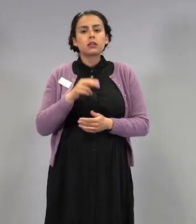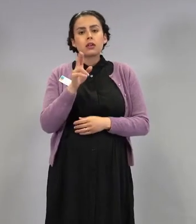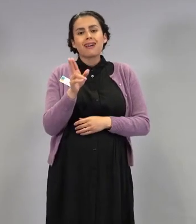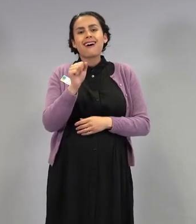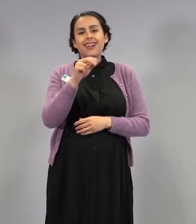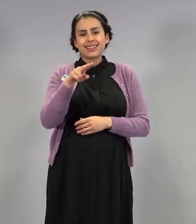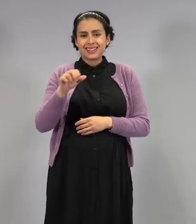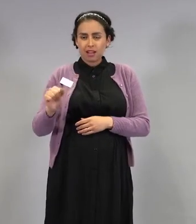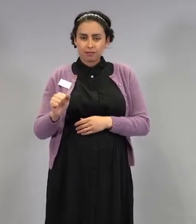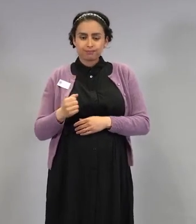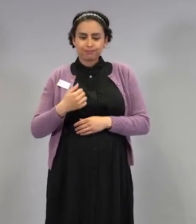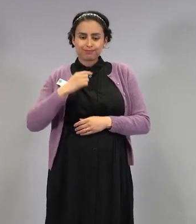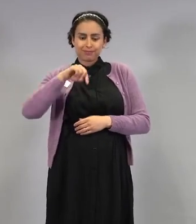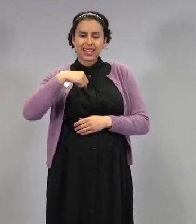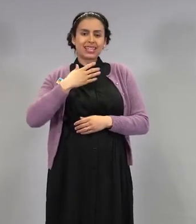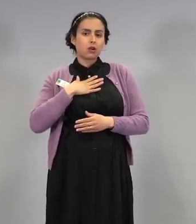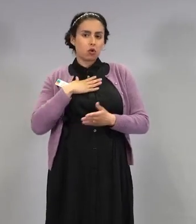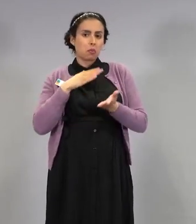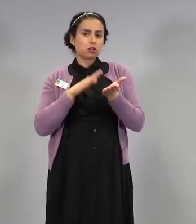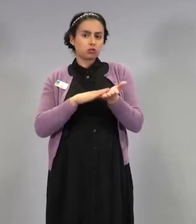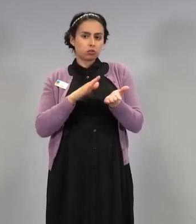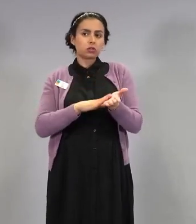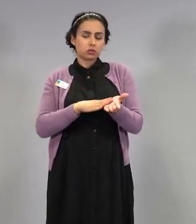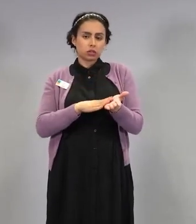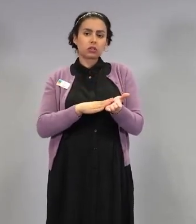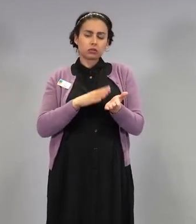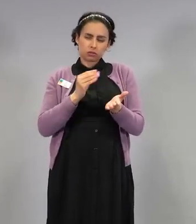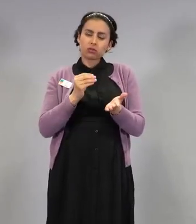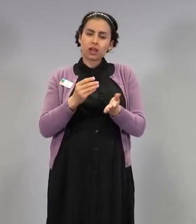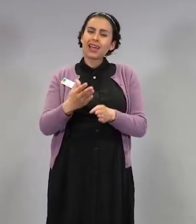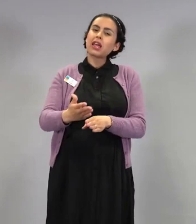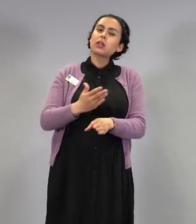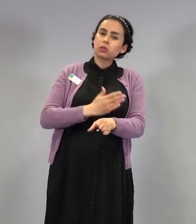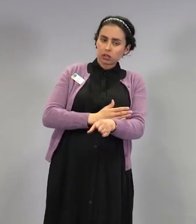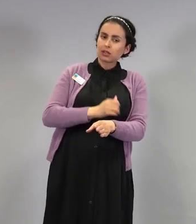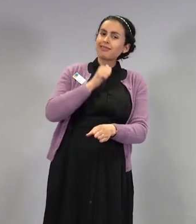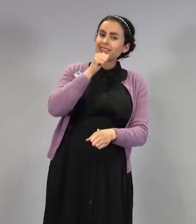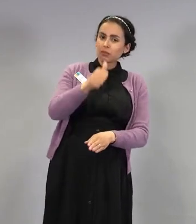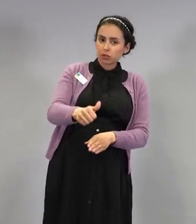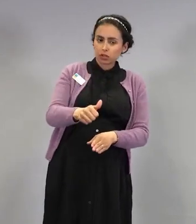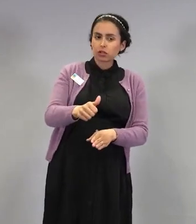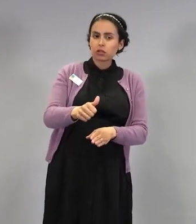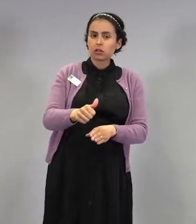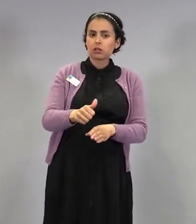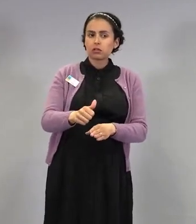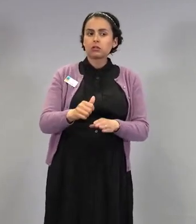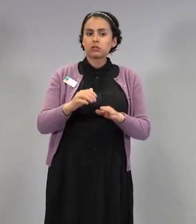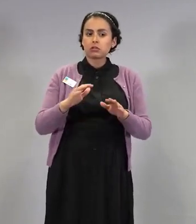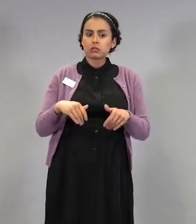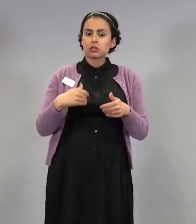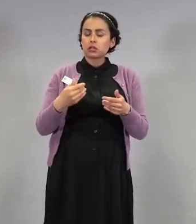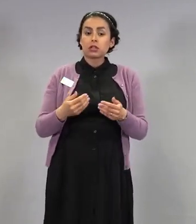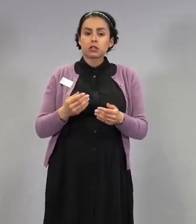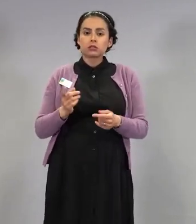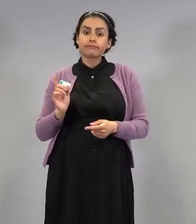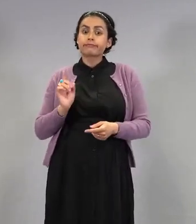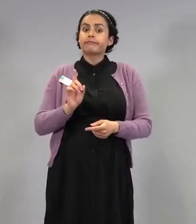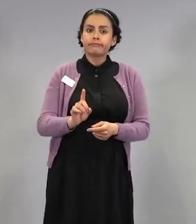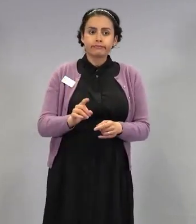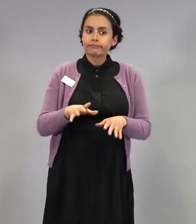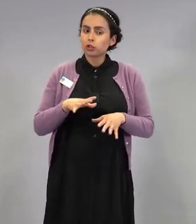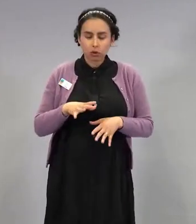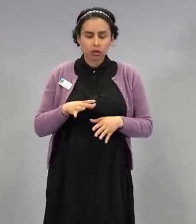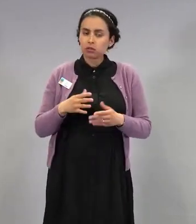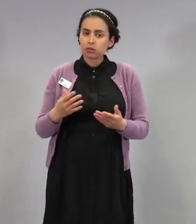sitä kerrotaan etukäteen, ettei tule sitten yllätystä paikan päällä.